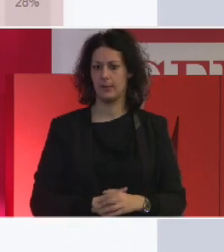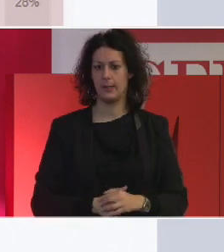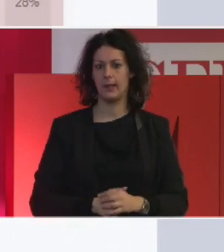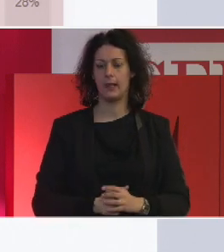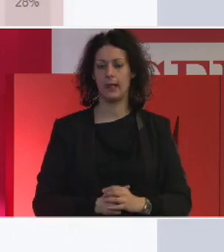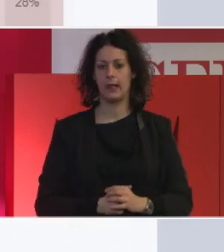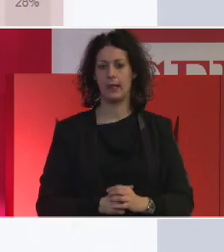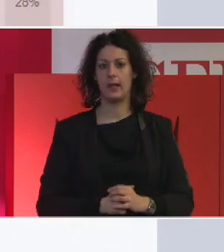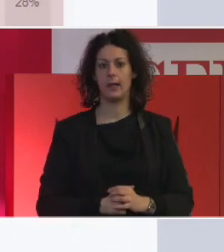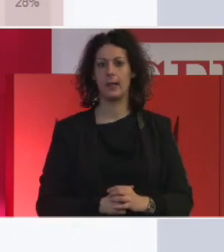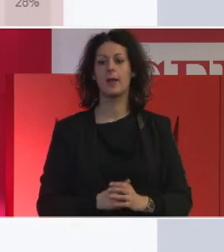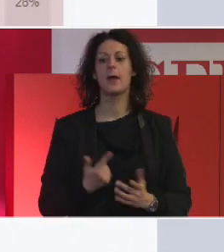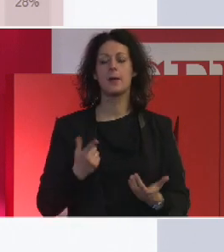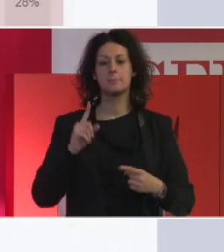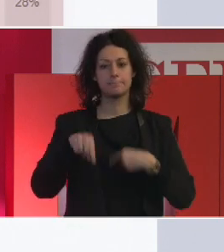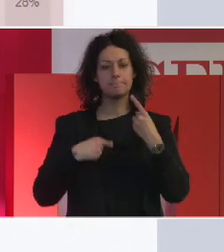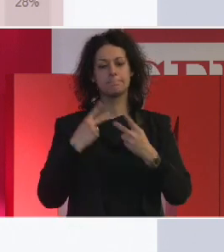quali sono i paesi o le regioni,